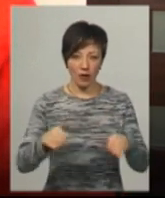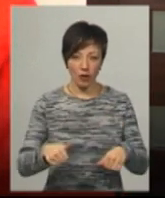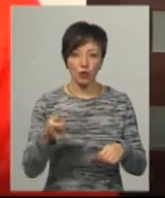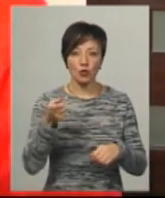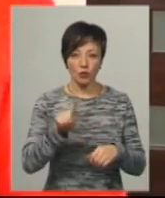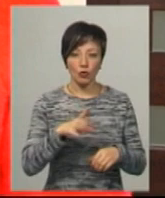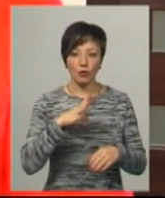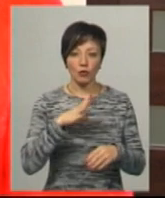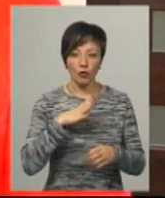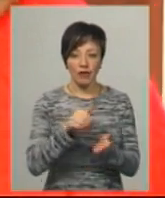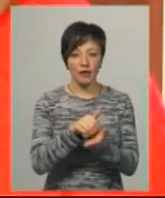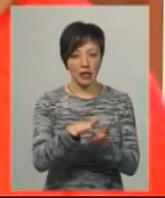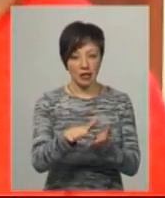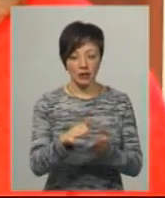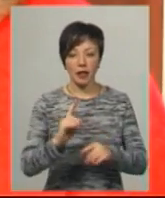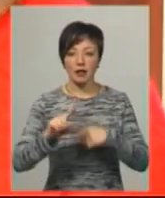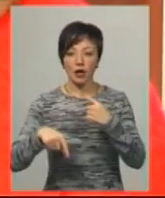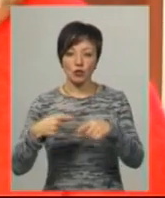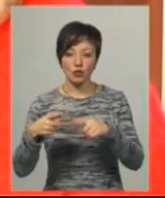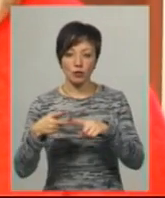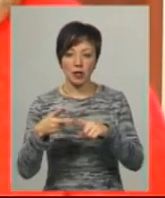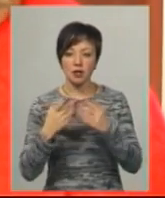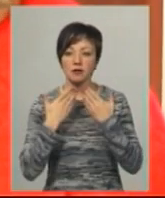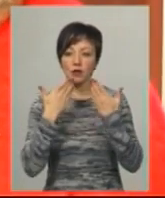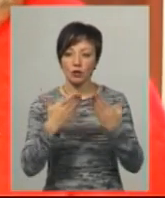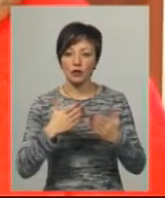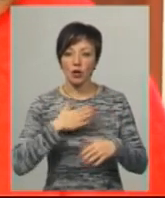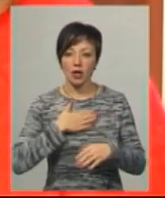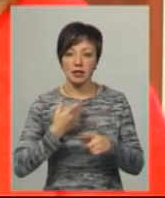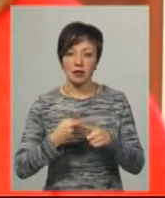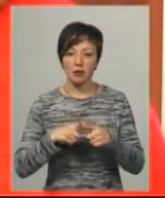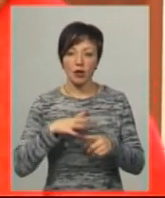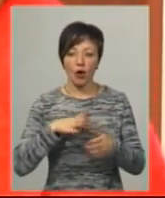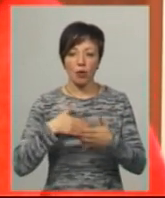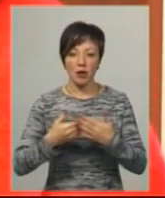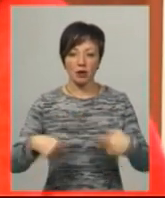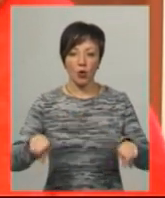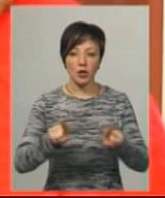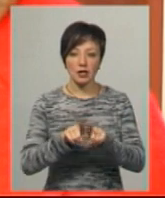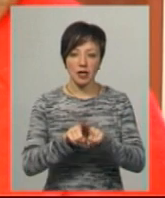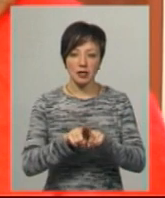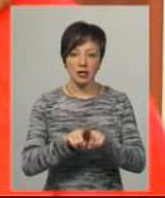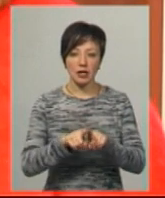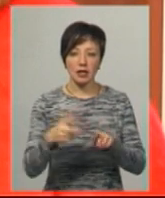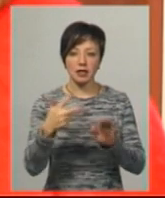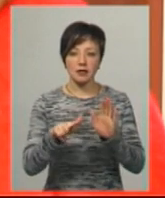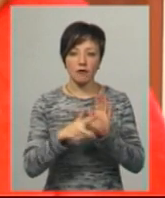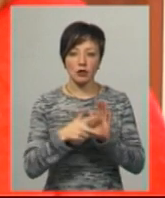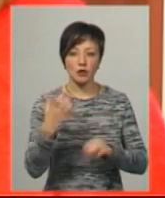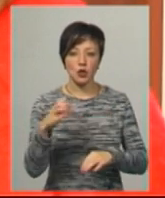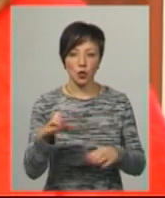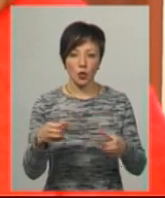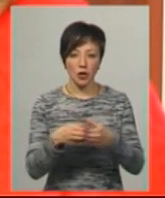тому він і був відхилений. Наступний, хто звернувся до нас, була громадська організація 38 сотня